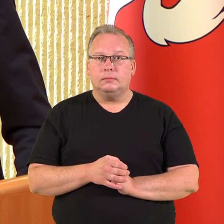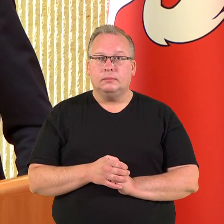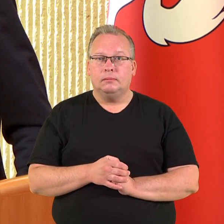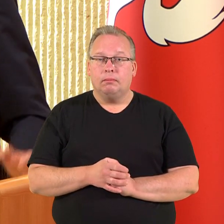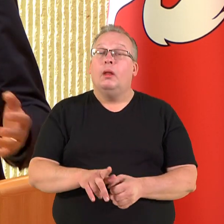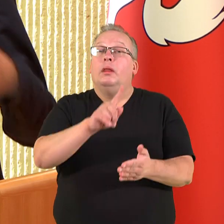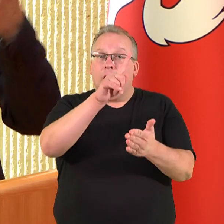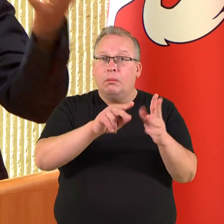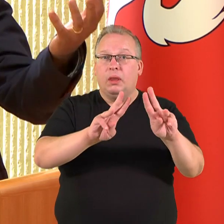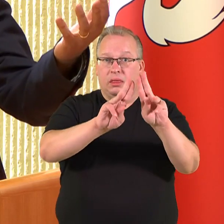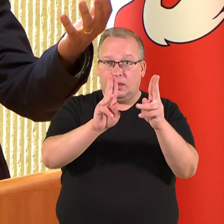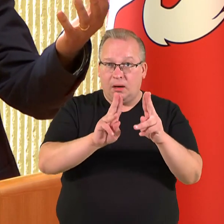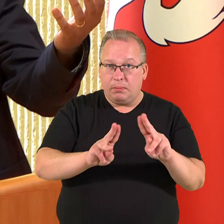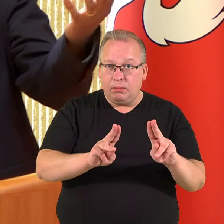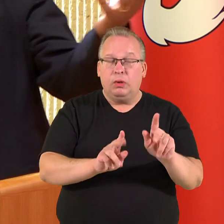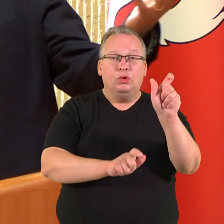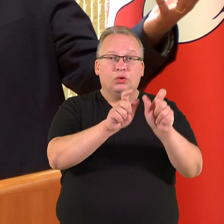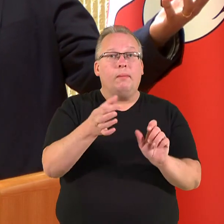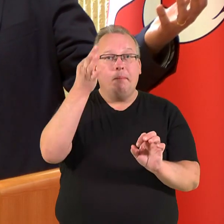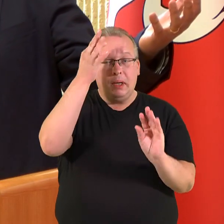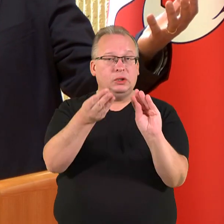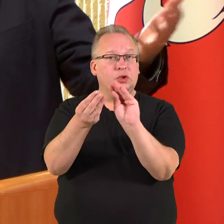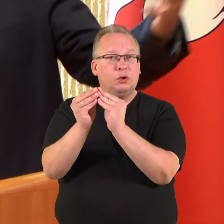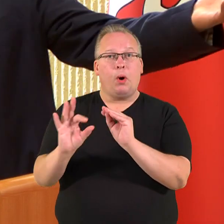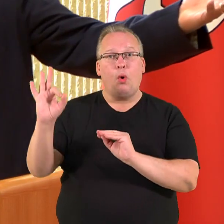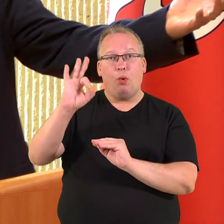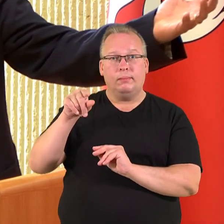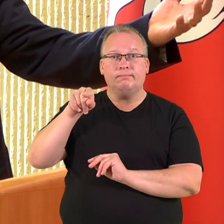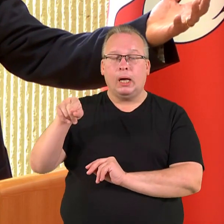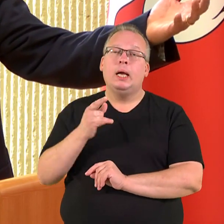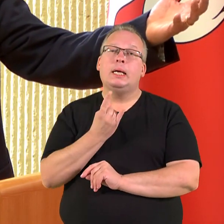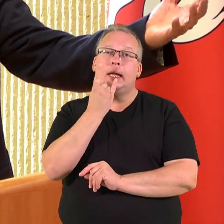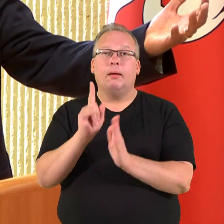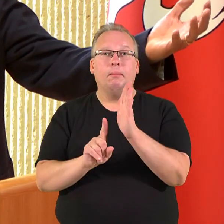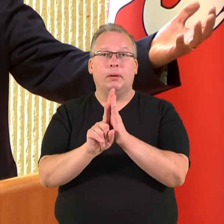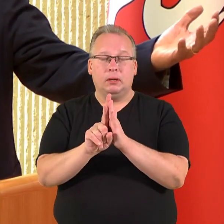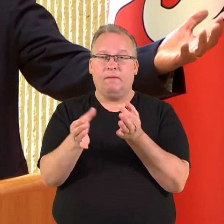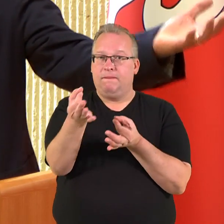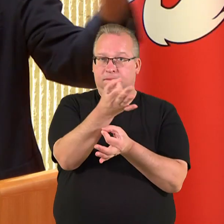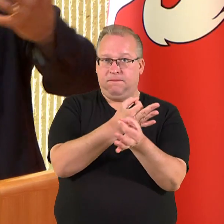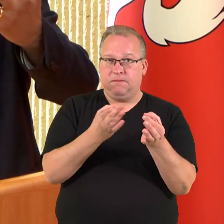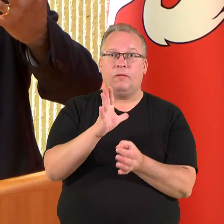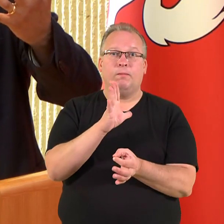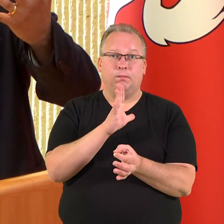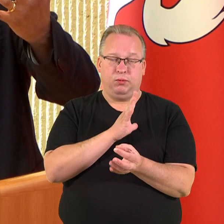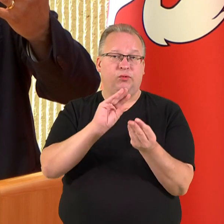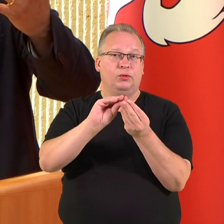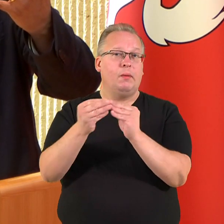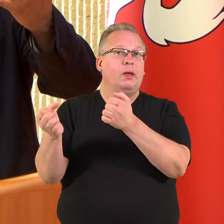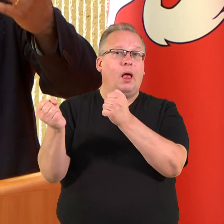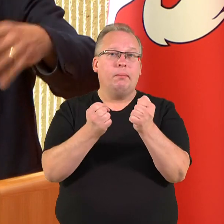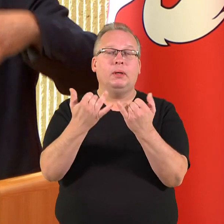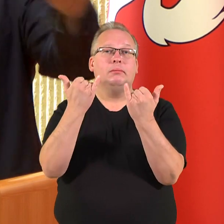Tikiuosi, kad tarptautinė bendruomenė prisiminti susitarimą dėl Kaliningrado, pradės kalbėtis apie tai. Juk buvo primtas susitarimas,